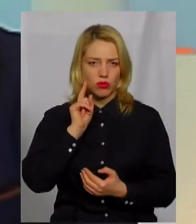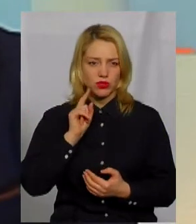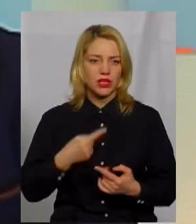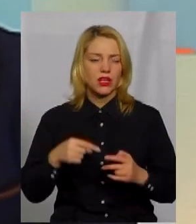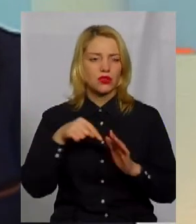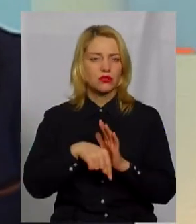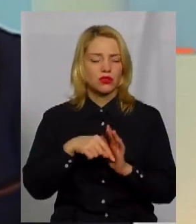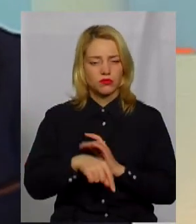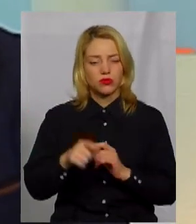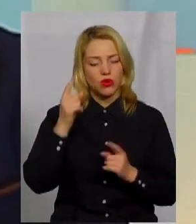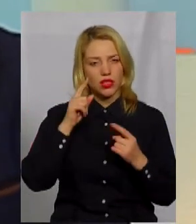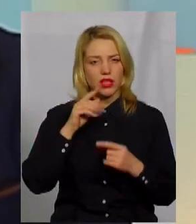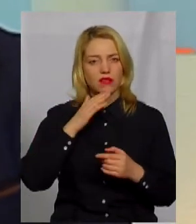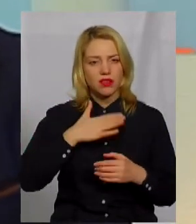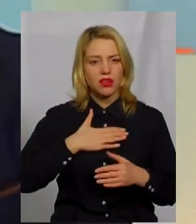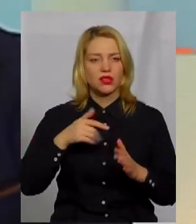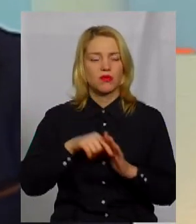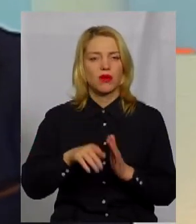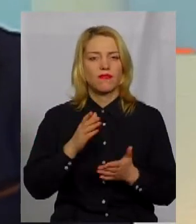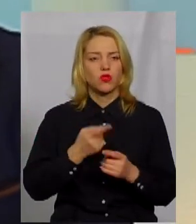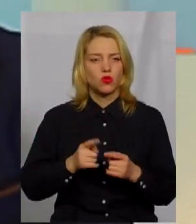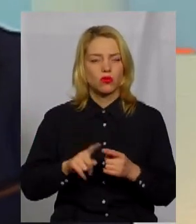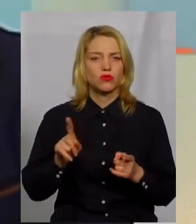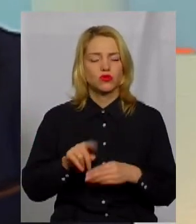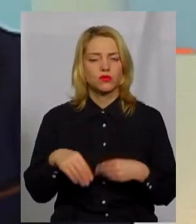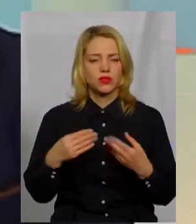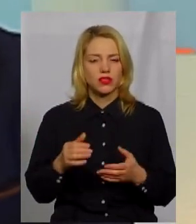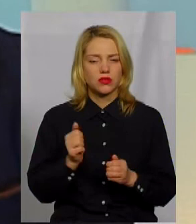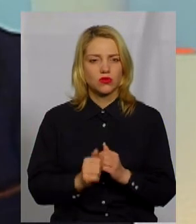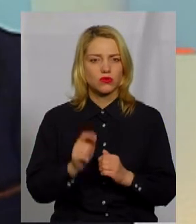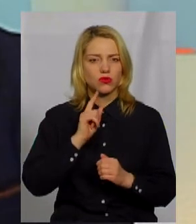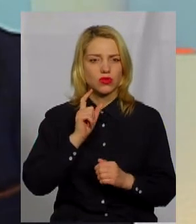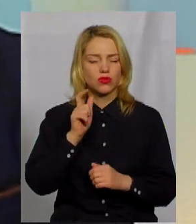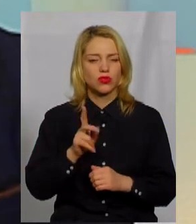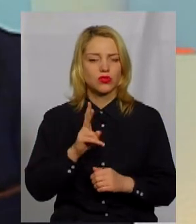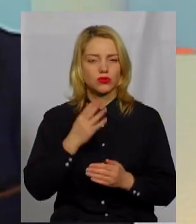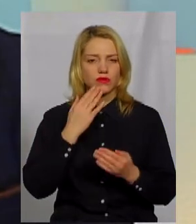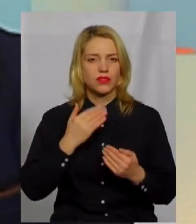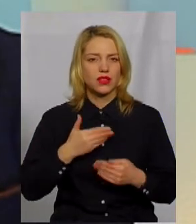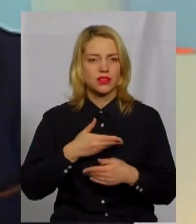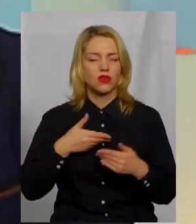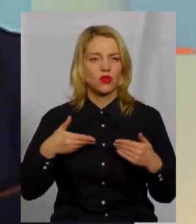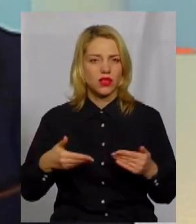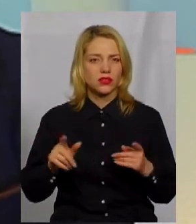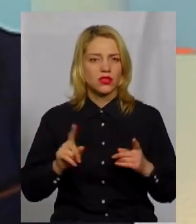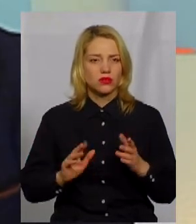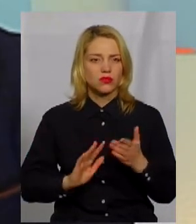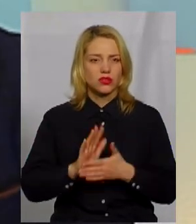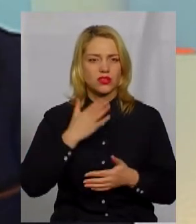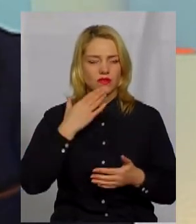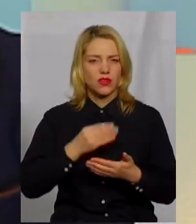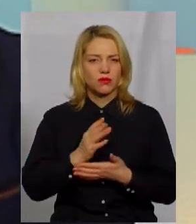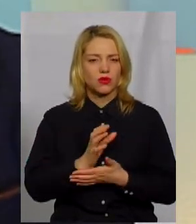Тобто, ідея наша полягає в тому, щоб дати кожній молодій людині, яка до нас звертається, зростити свій